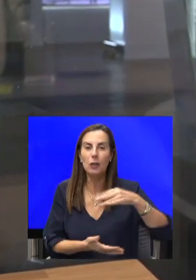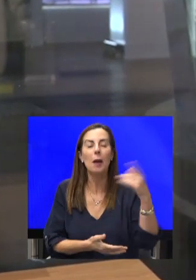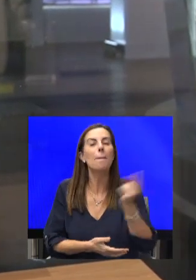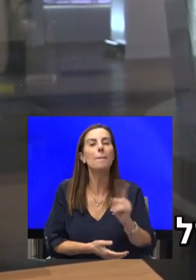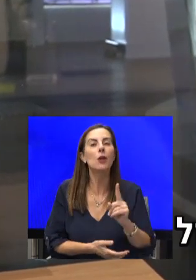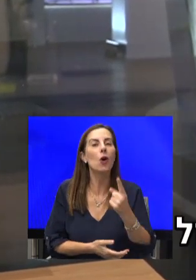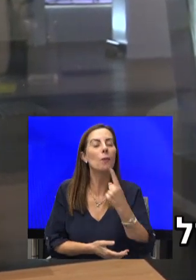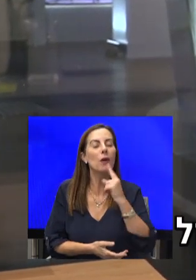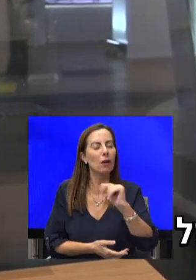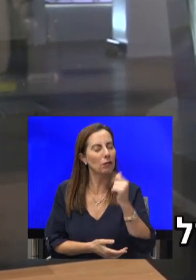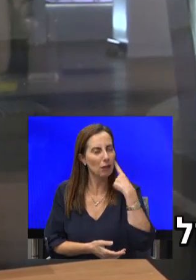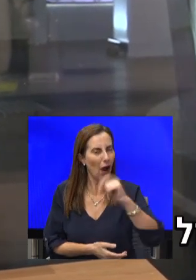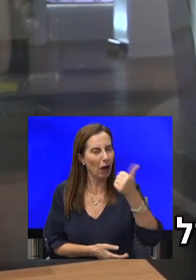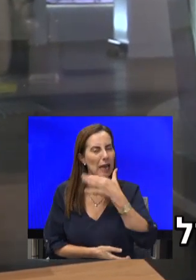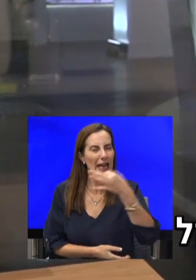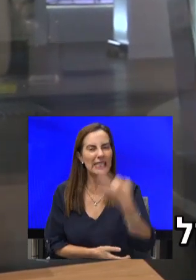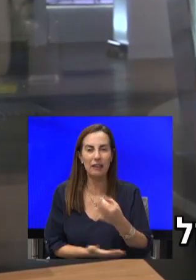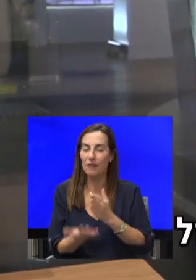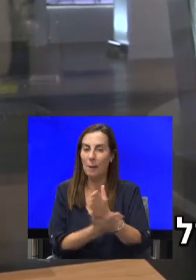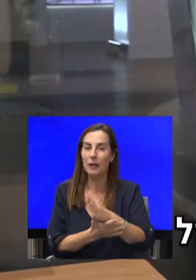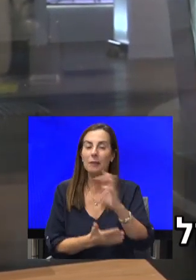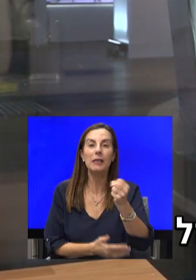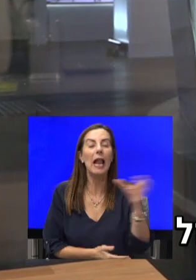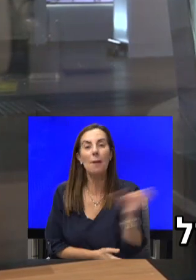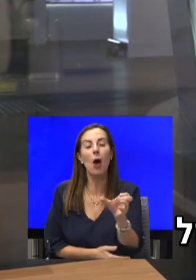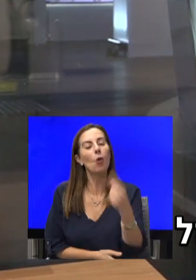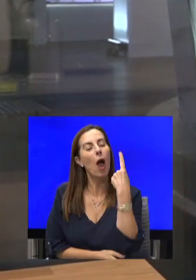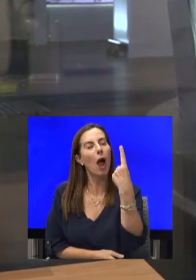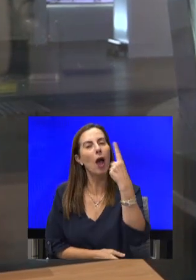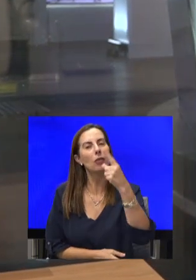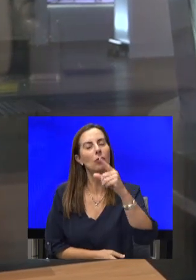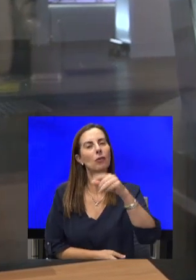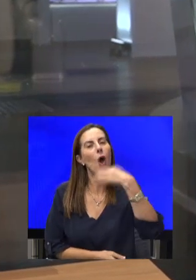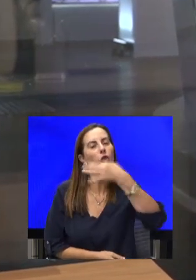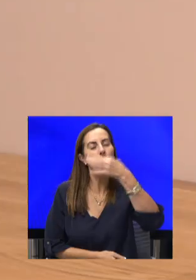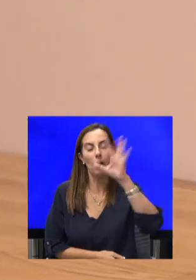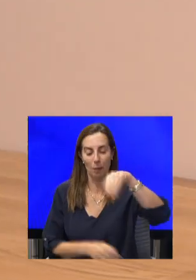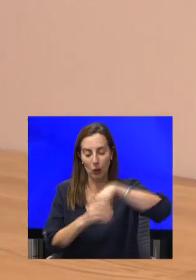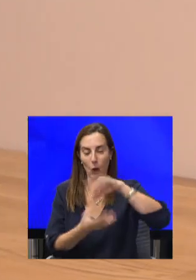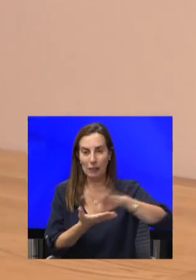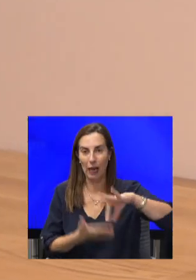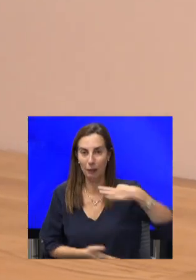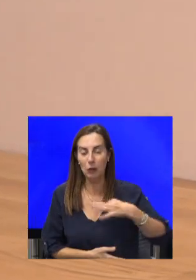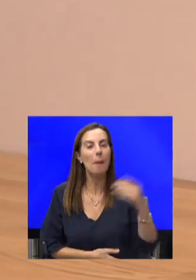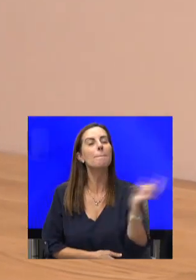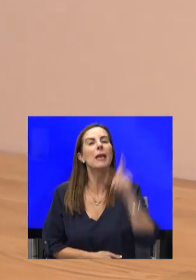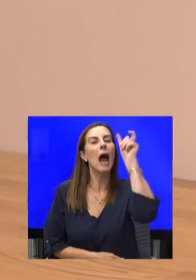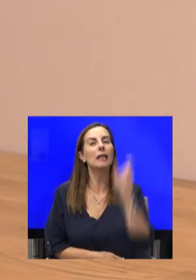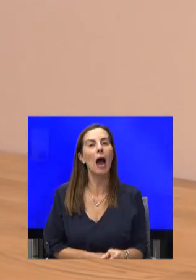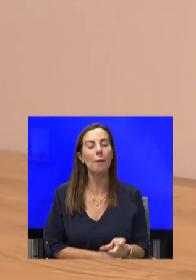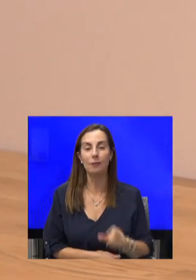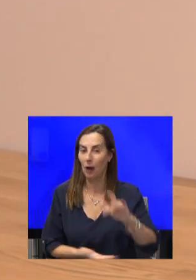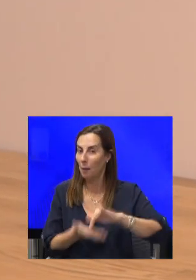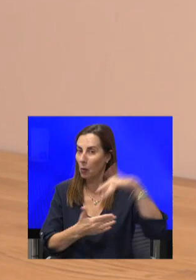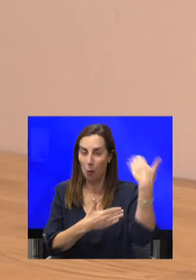והכי אמינות אם היה צריך למנות דובר אחד מטעם המשרד שדבר בכל אחד, מי זה יהיה. במקום האחרון עם שמונה